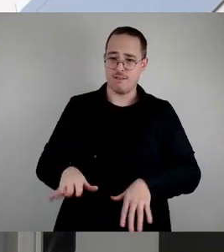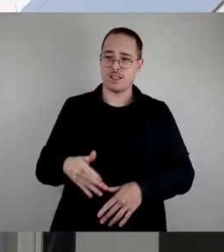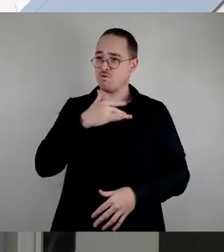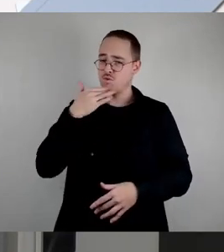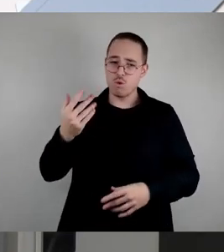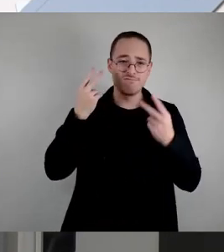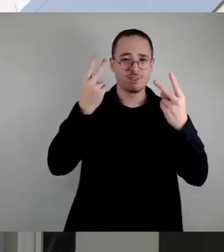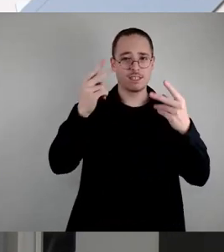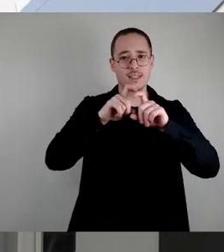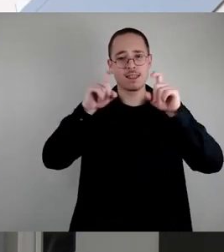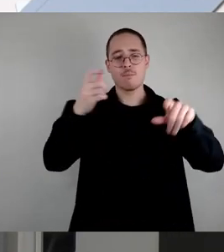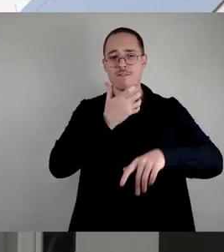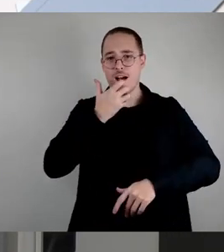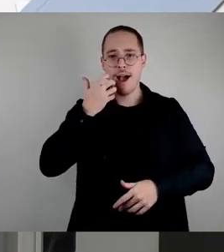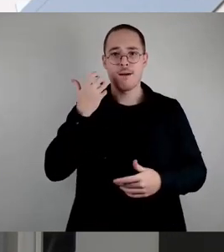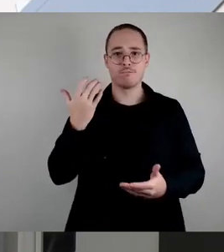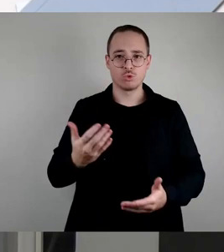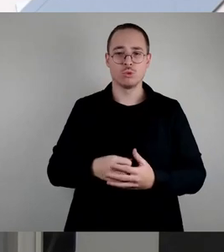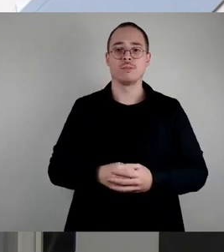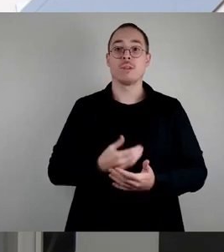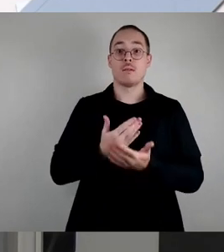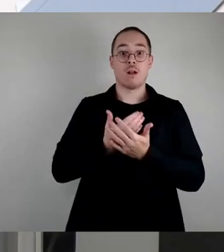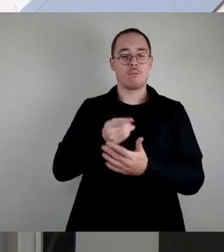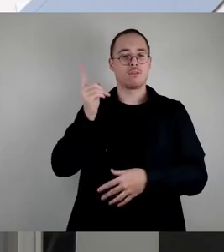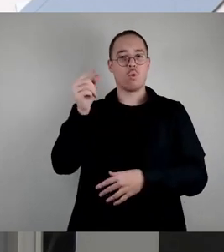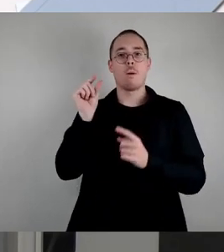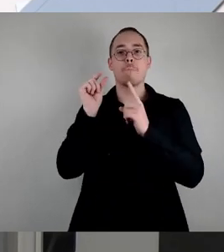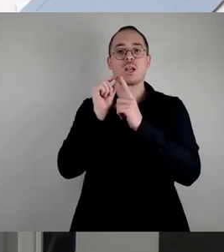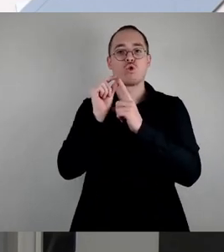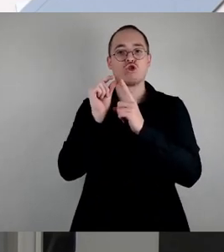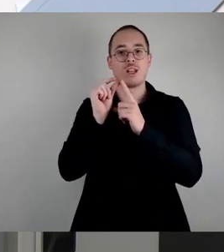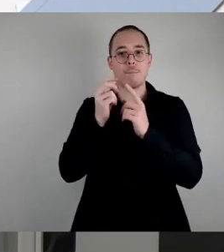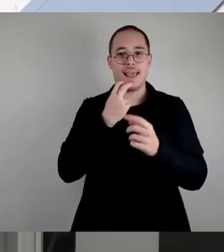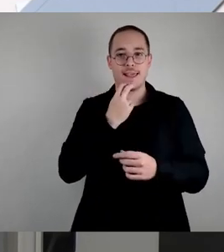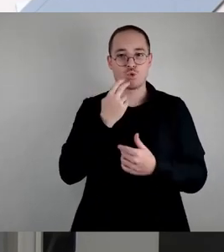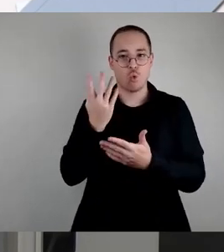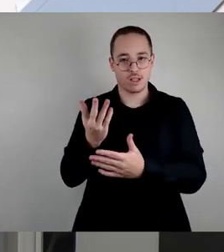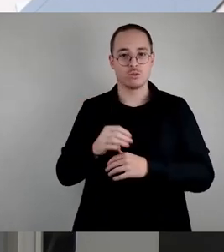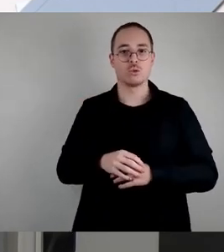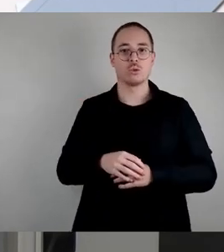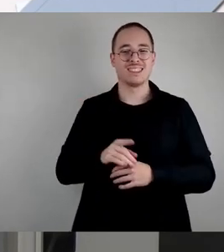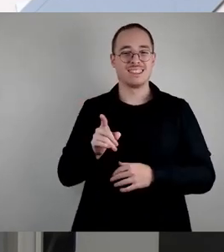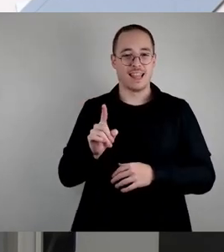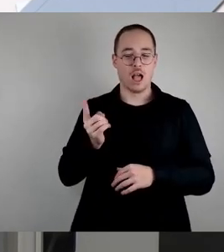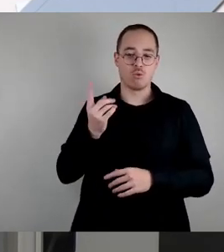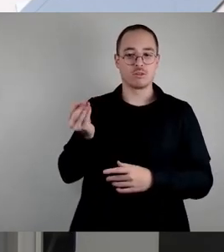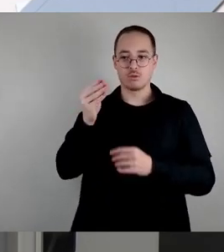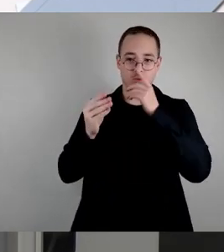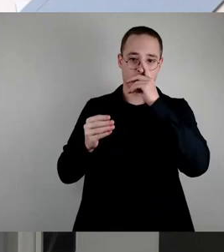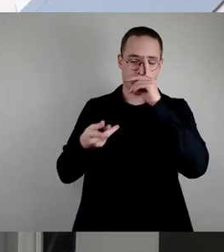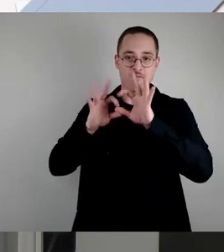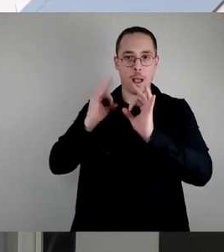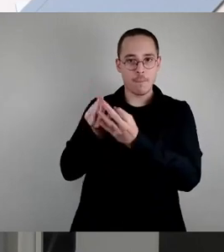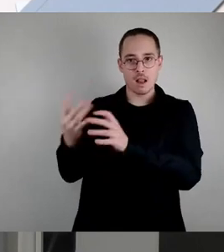großen Firmen, vor allem der Mikroelektronik, mit Zulieferern und Familien, da sprechen wir von einer Prognose von